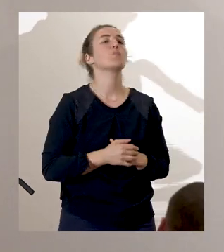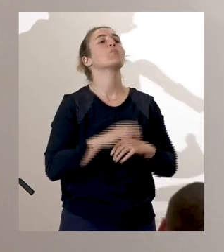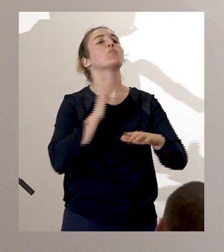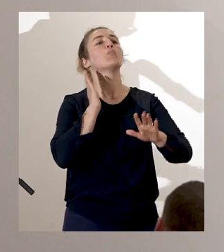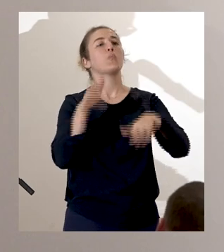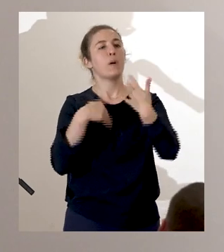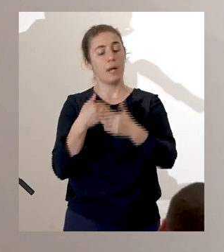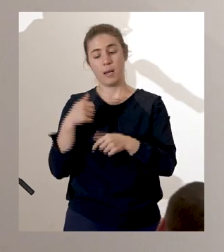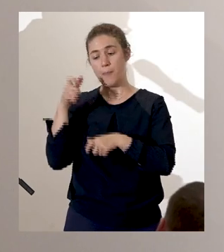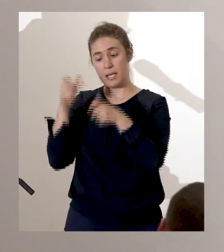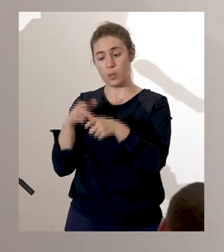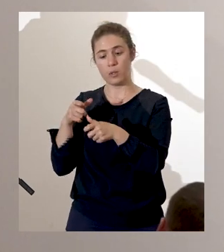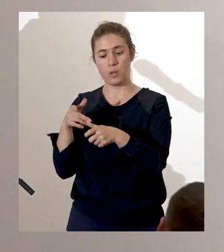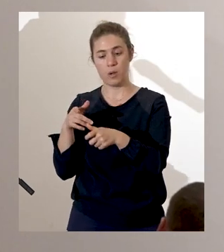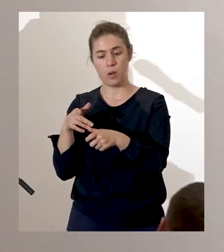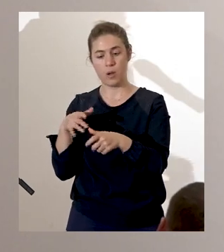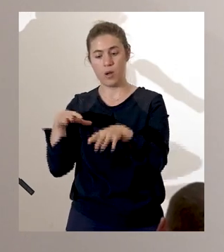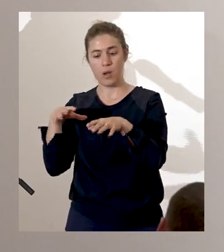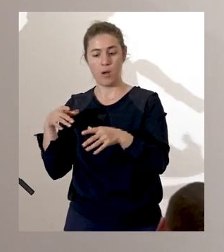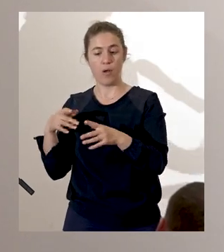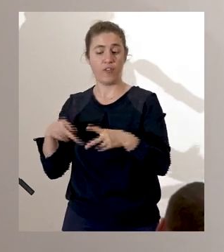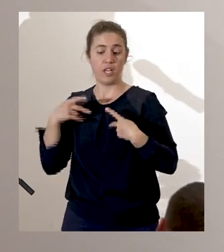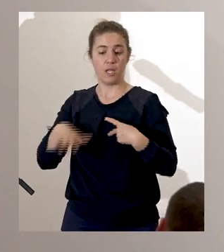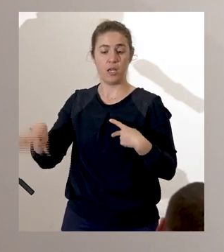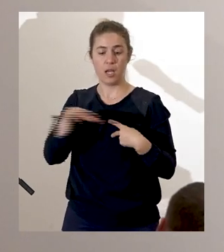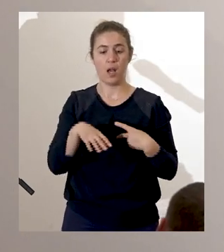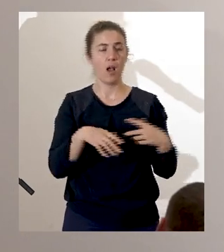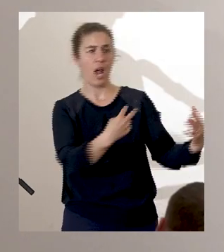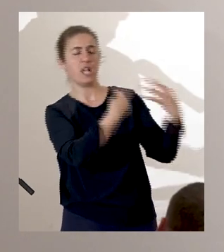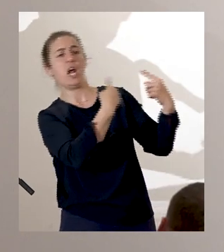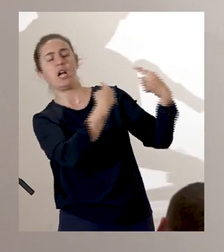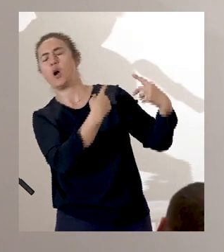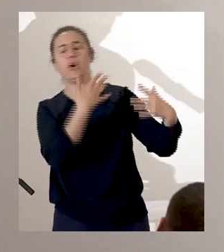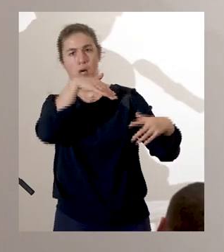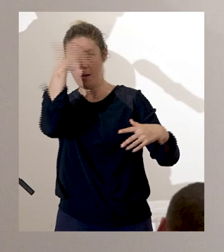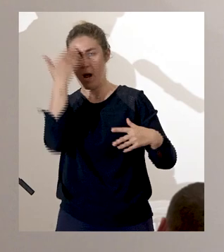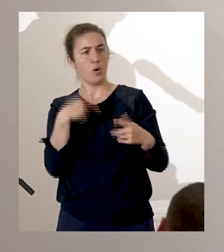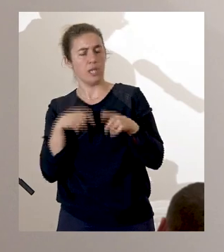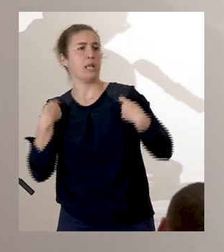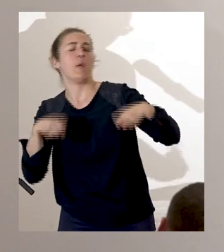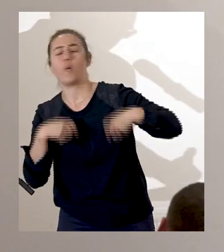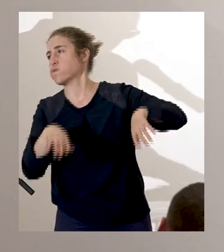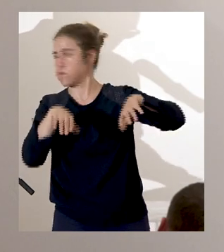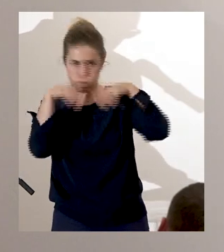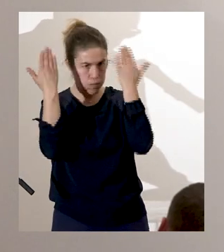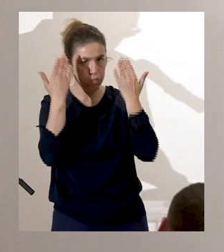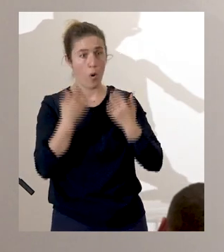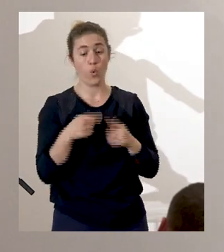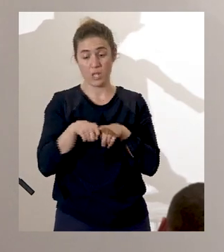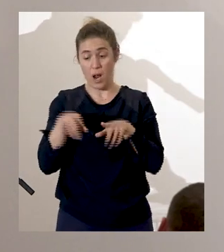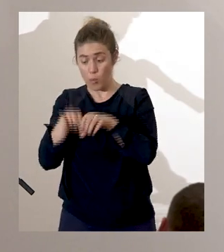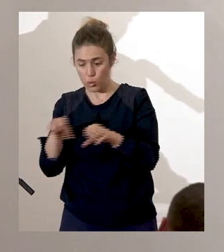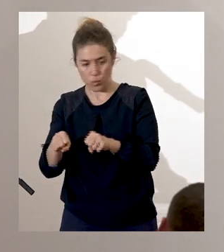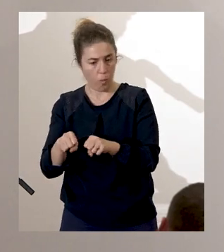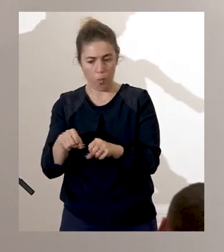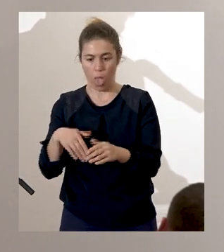colons, excédés par les attaques des marrons et par le coût de l'entretien des troupes, et d'autre part confrontés à la stagnation de la production